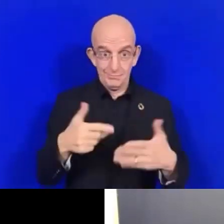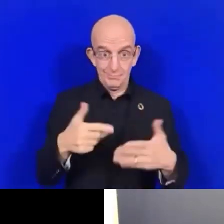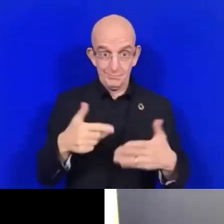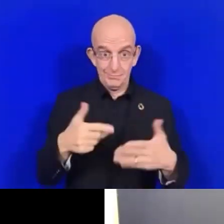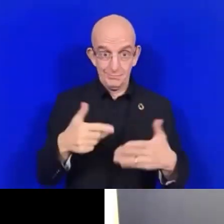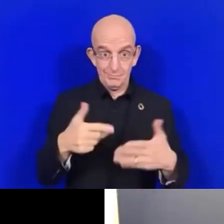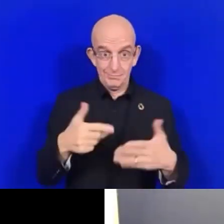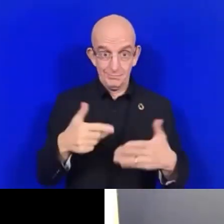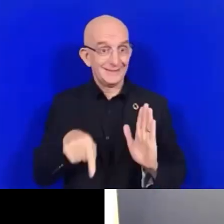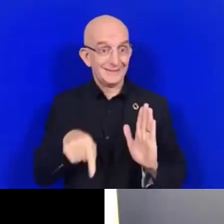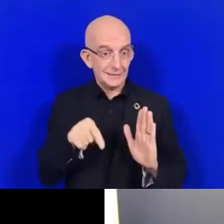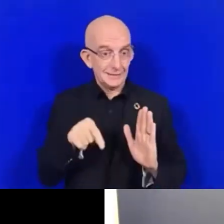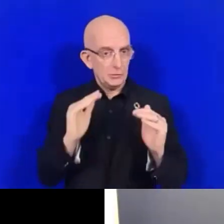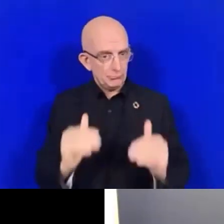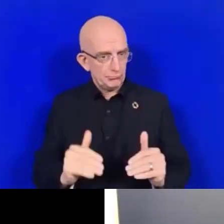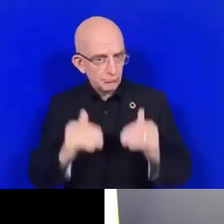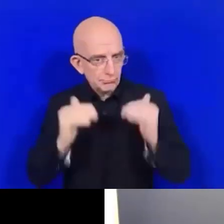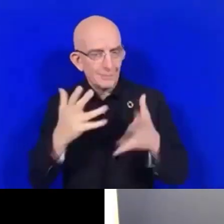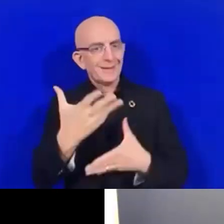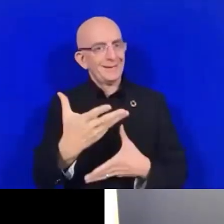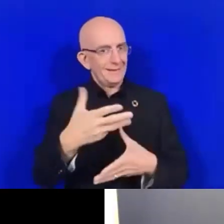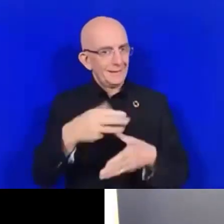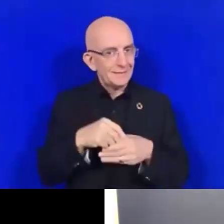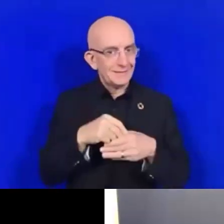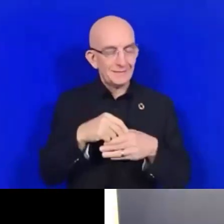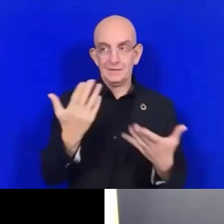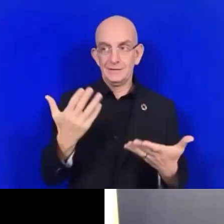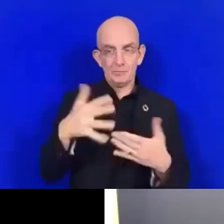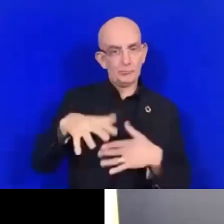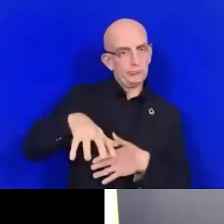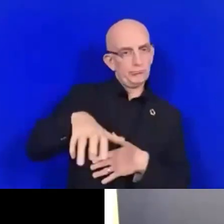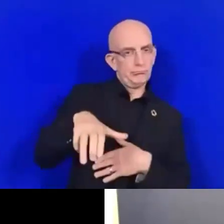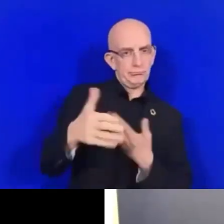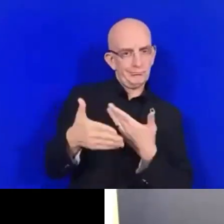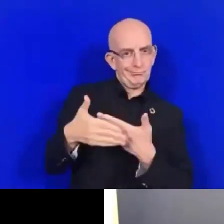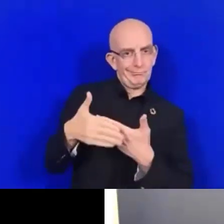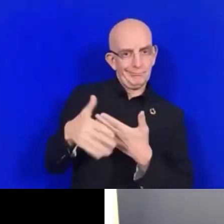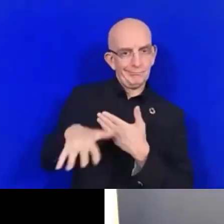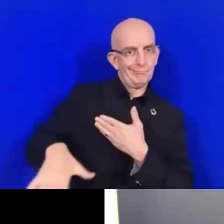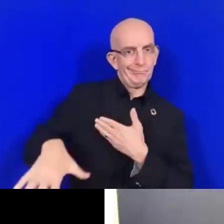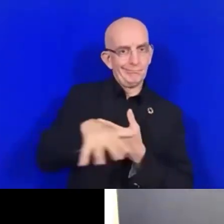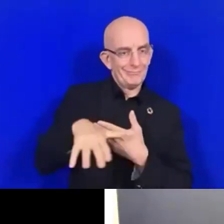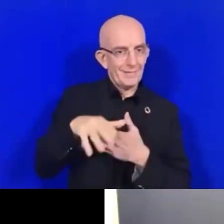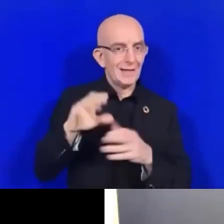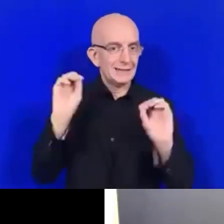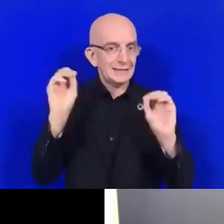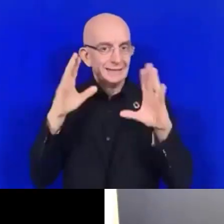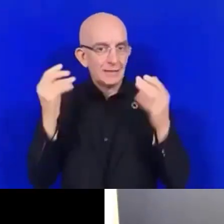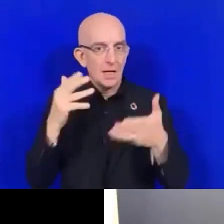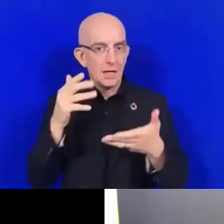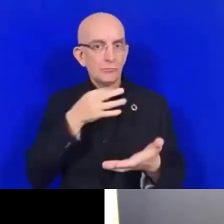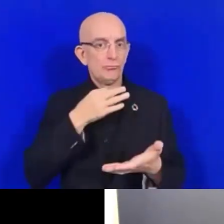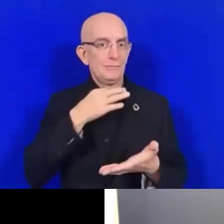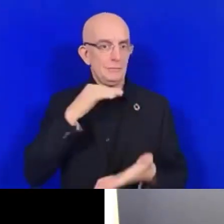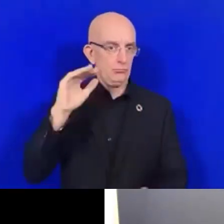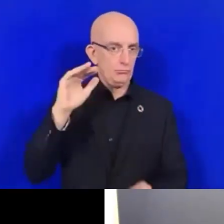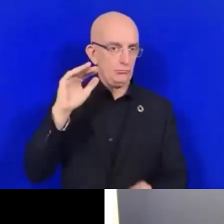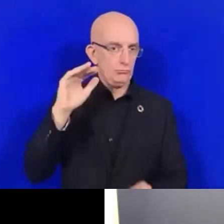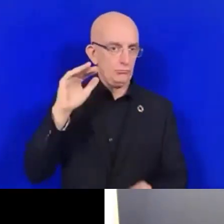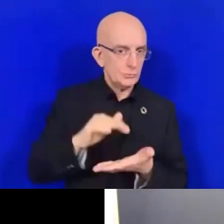c'est donc important. Et je suis d'ailleurs très heureuse et fière